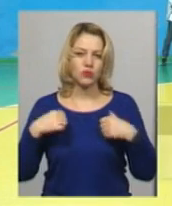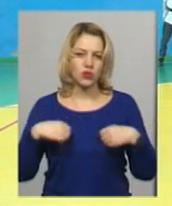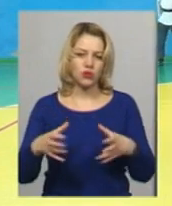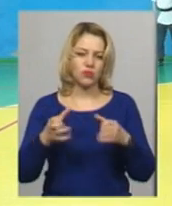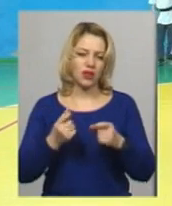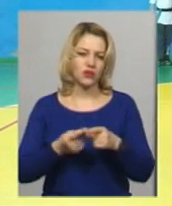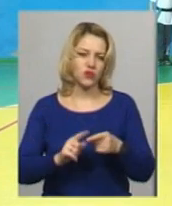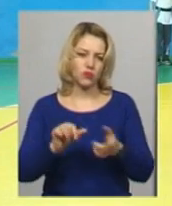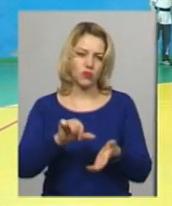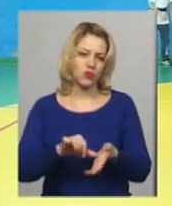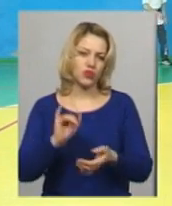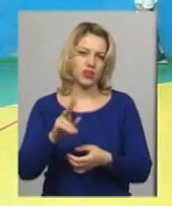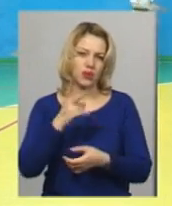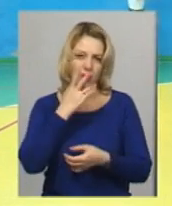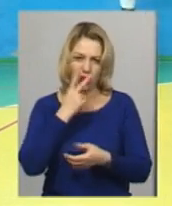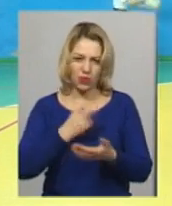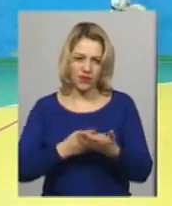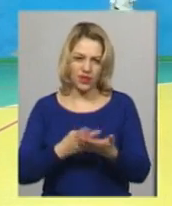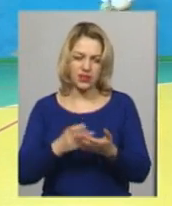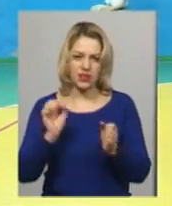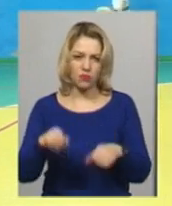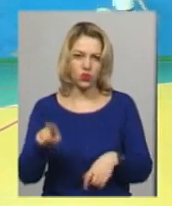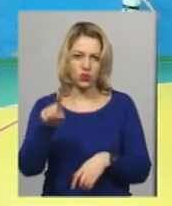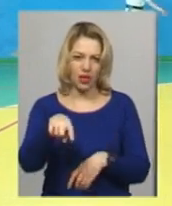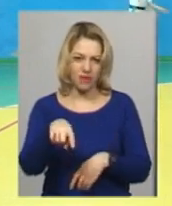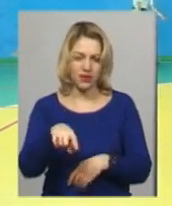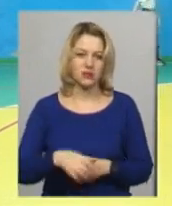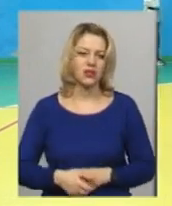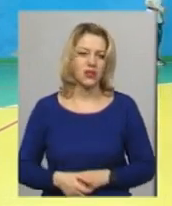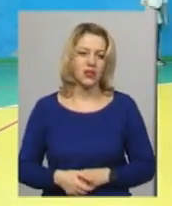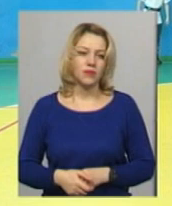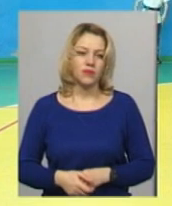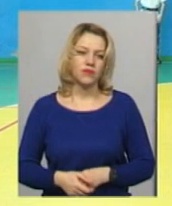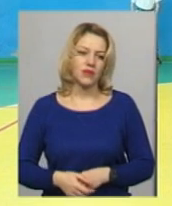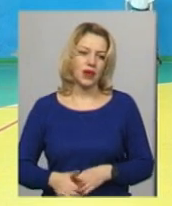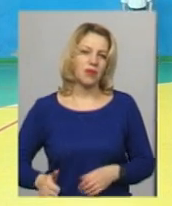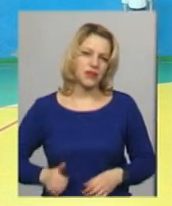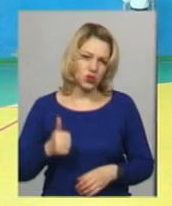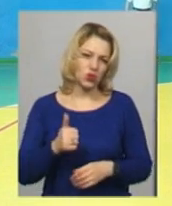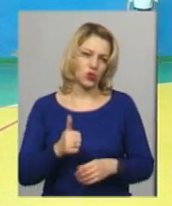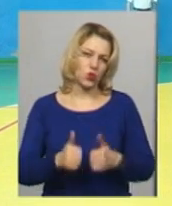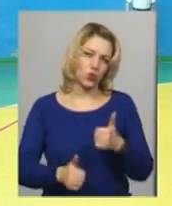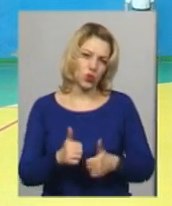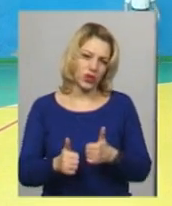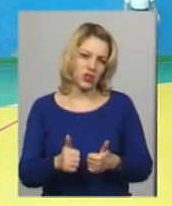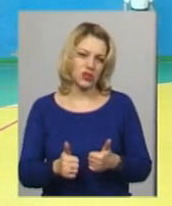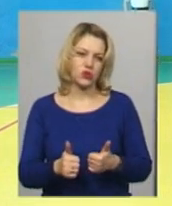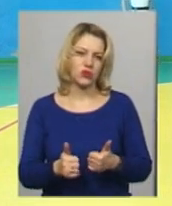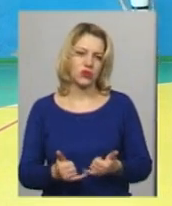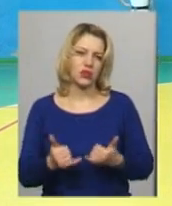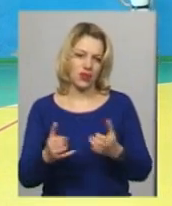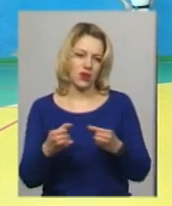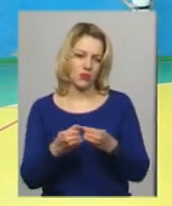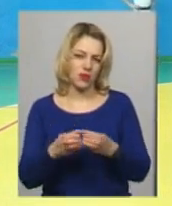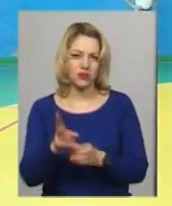участь. І, як ми подивилися, можуть навіть досить пристойну конкуренцію заставити для тих команд,